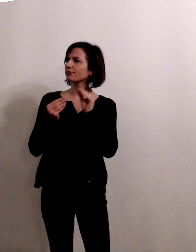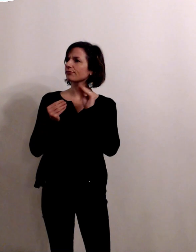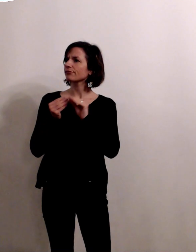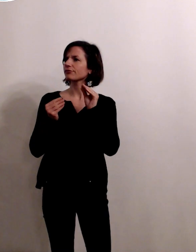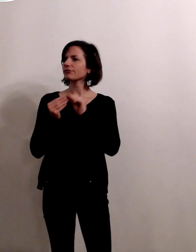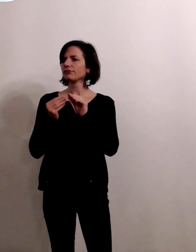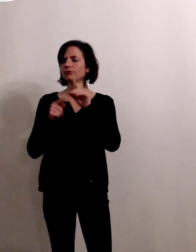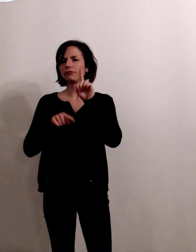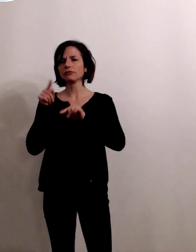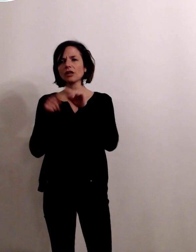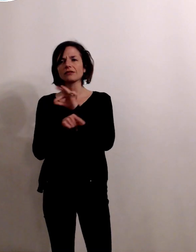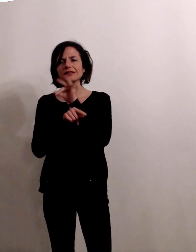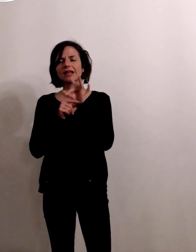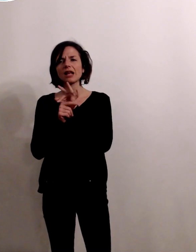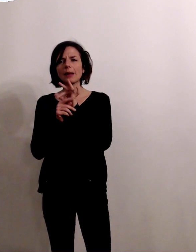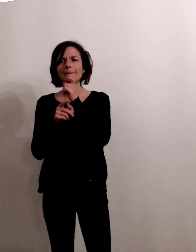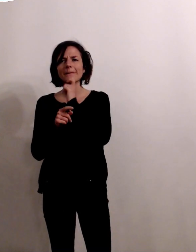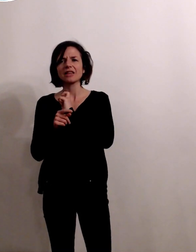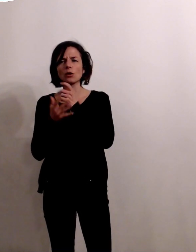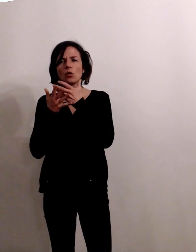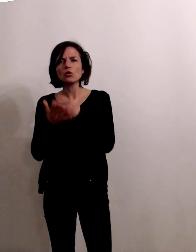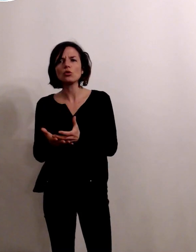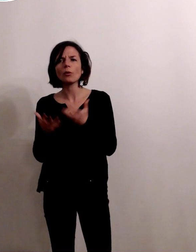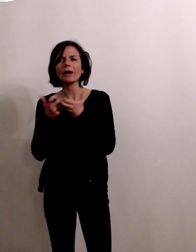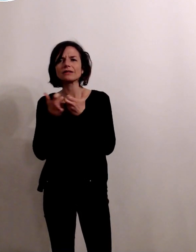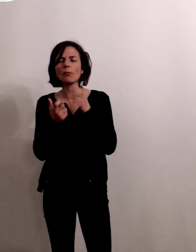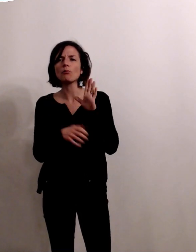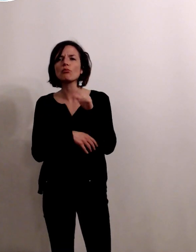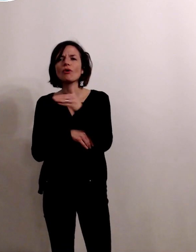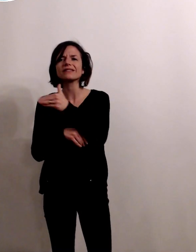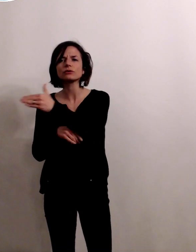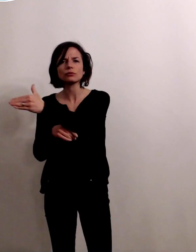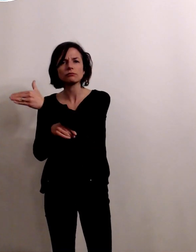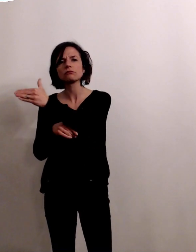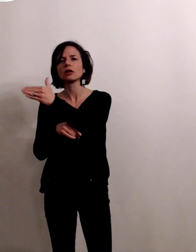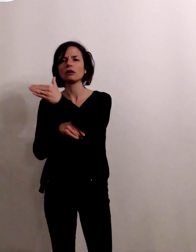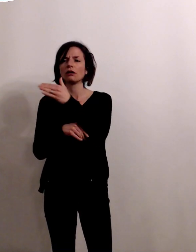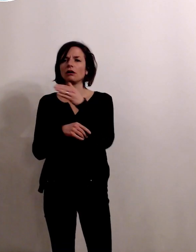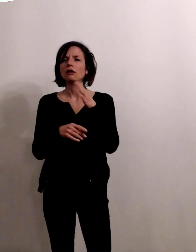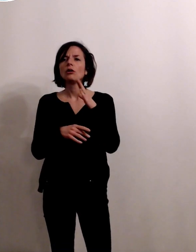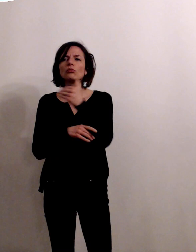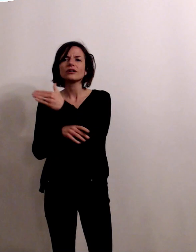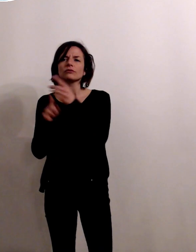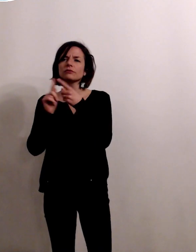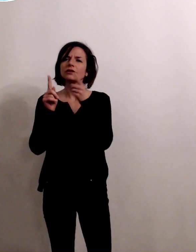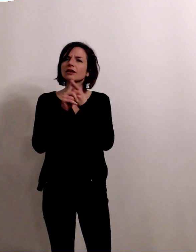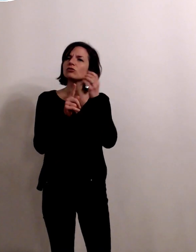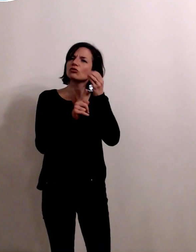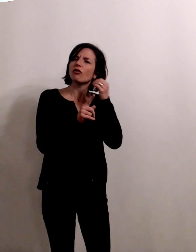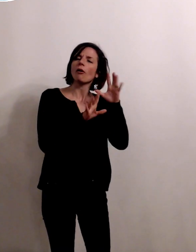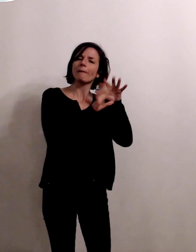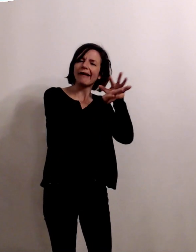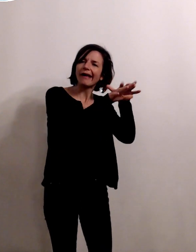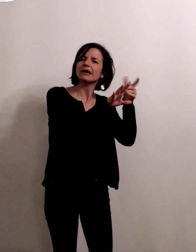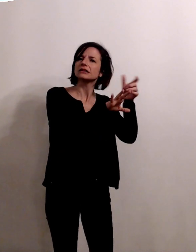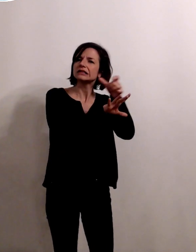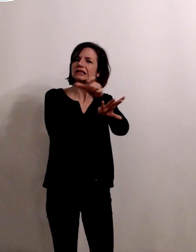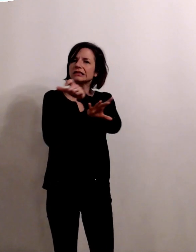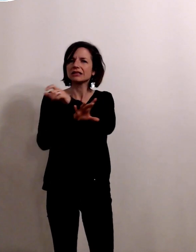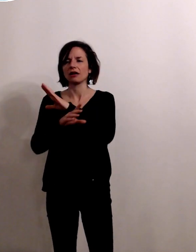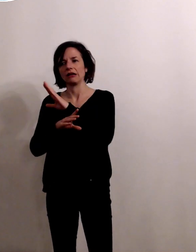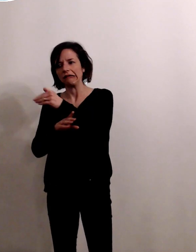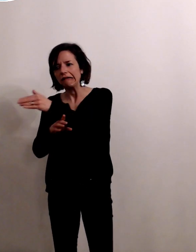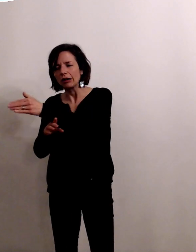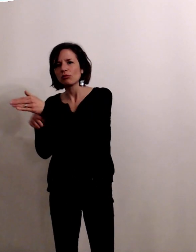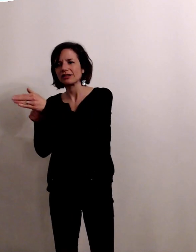lourds qui peuvent exister chez certains poissons dits de bout de chaîne alimentaire et il y a des femmes enceintes qui sont très vigilantes